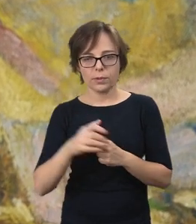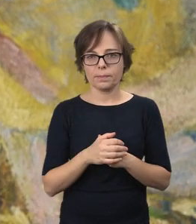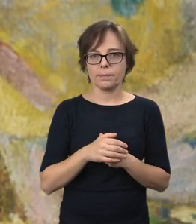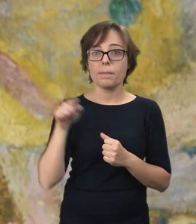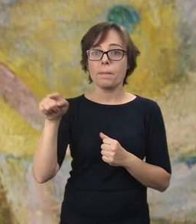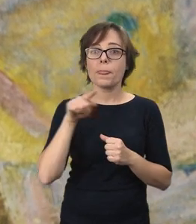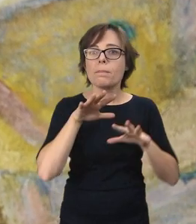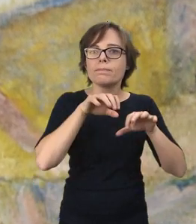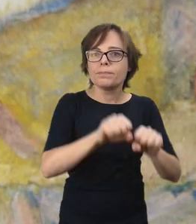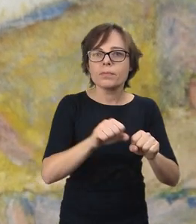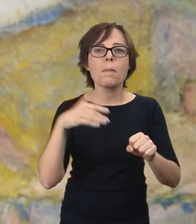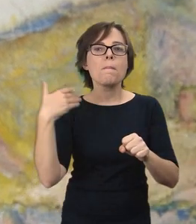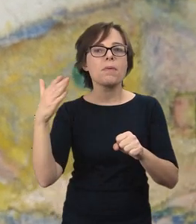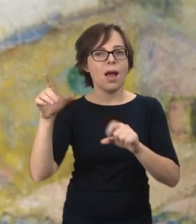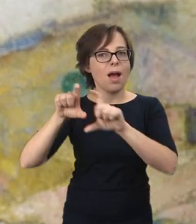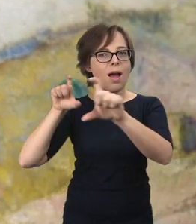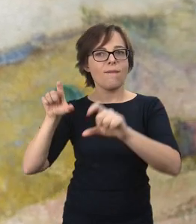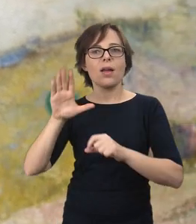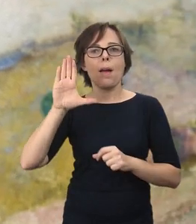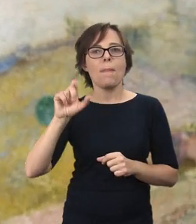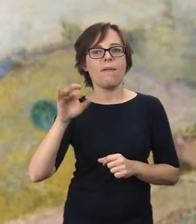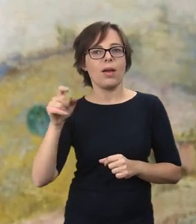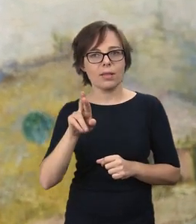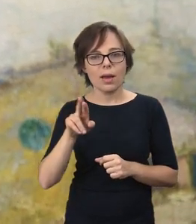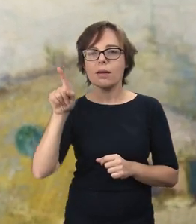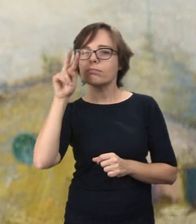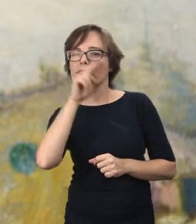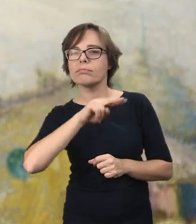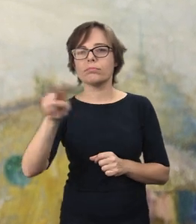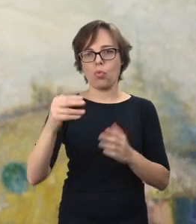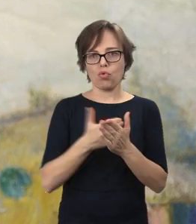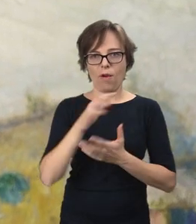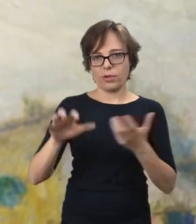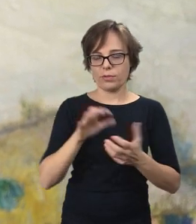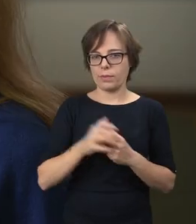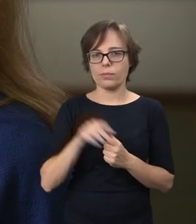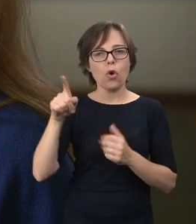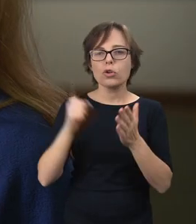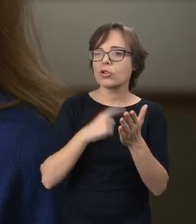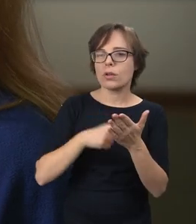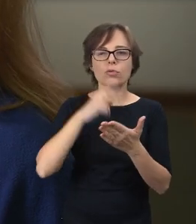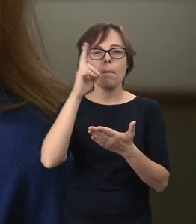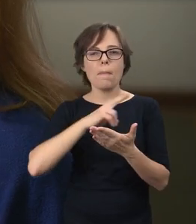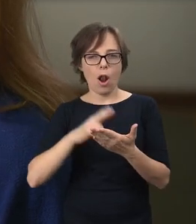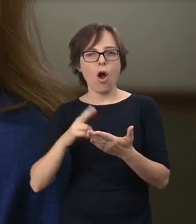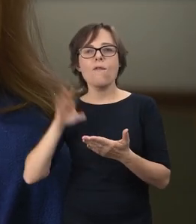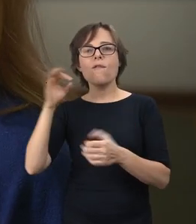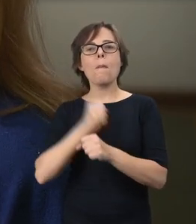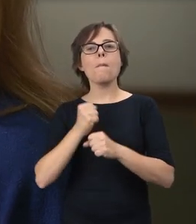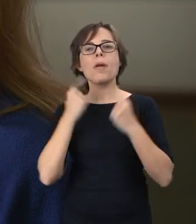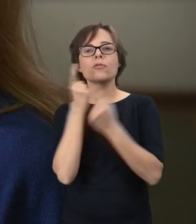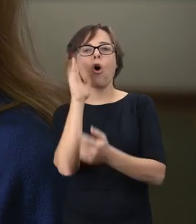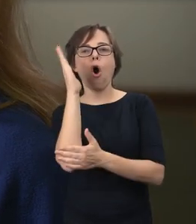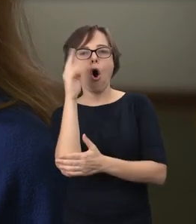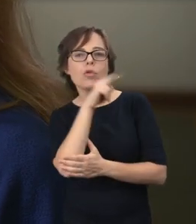Zajął tam prawy belweder, z którego roztaczał się przepiękny widok na Nowy Świat. Często malował widok z okna swojej